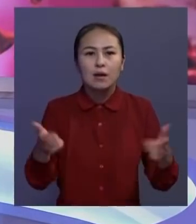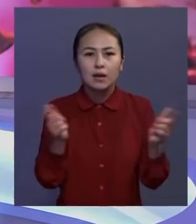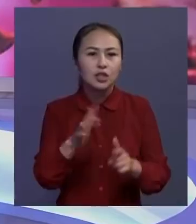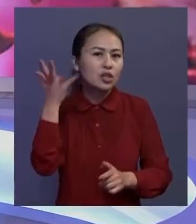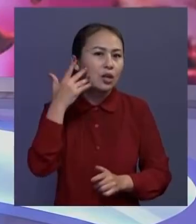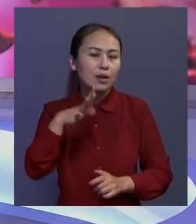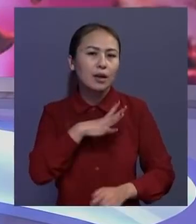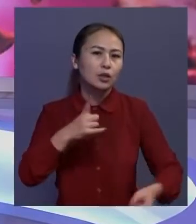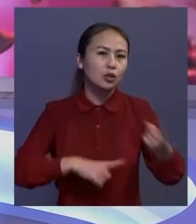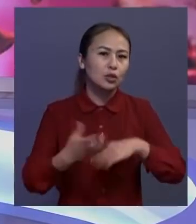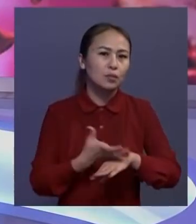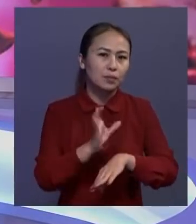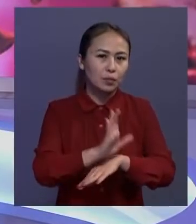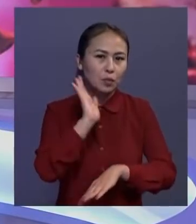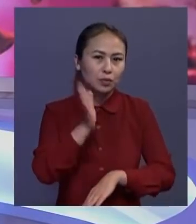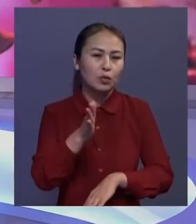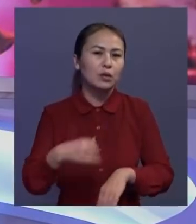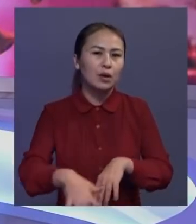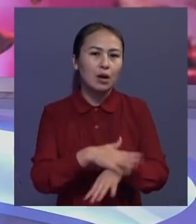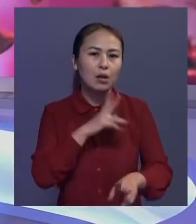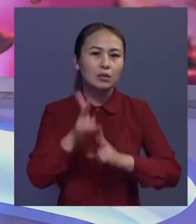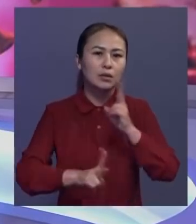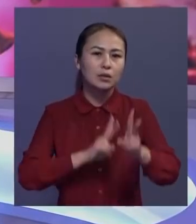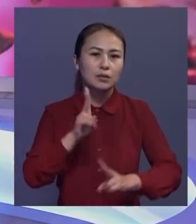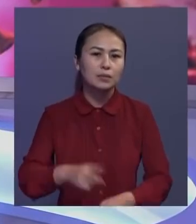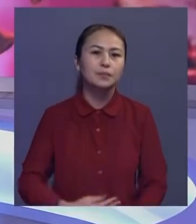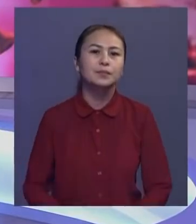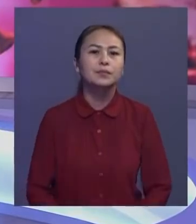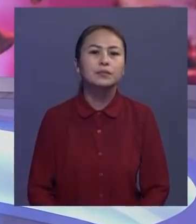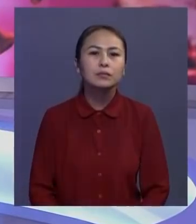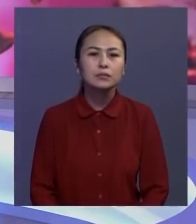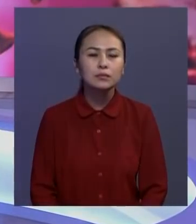елдер, карантин шараларын қайта күшөйте бастаған алайда бұған қалықна разы.